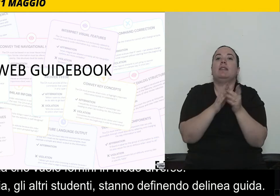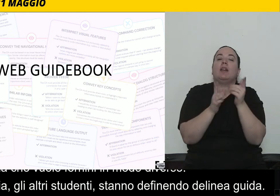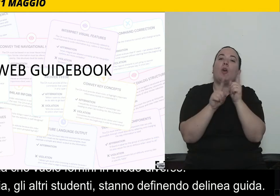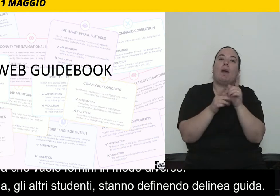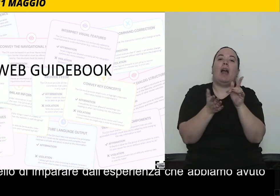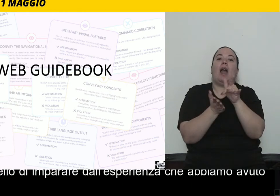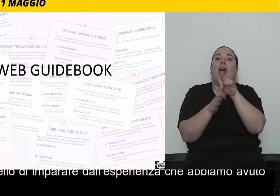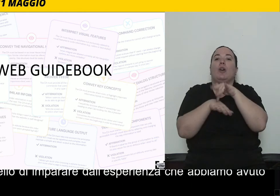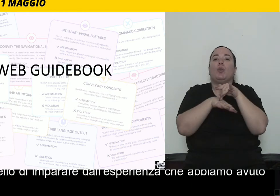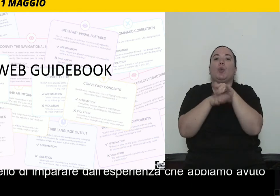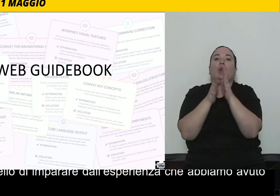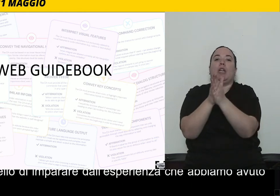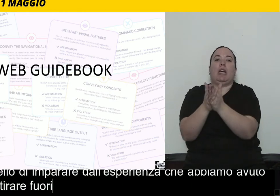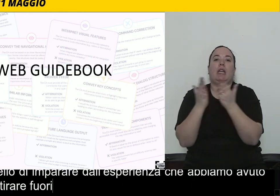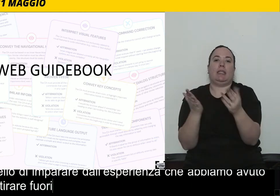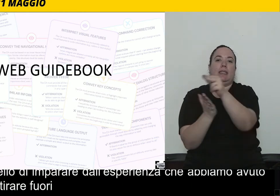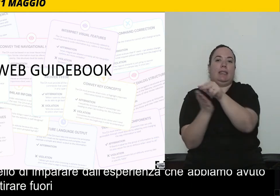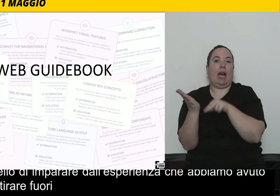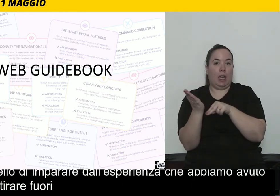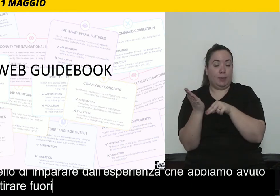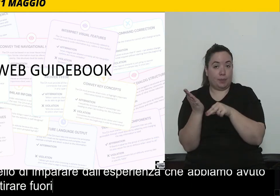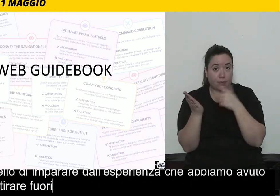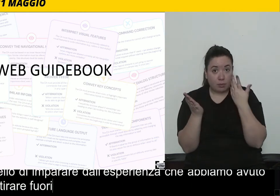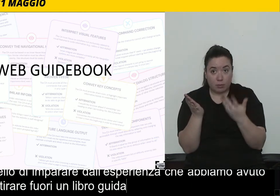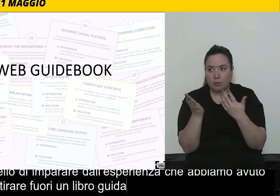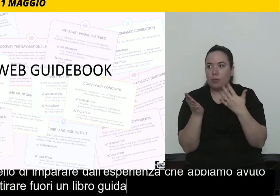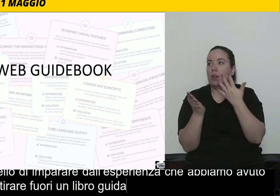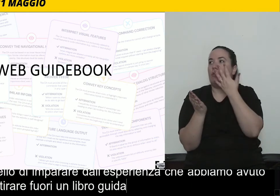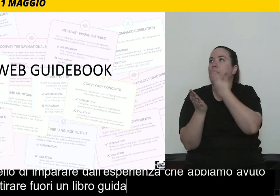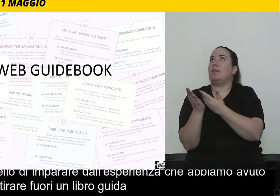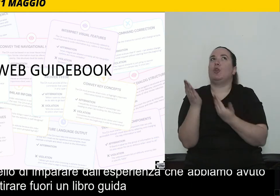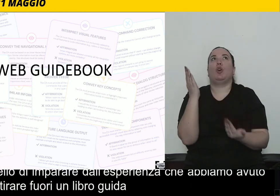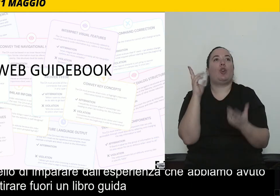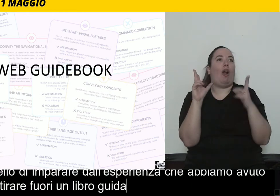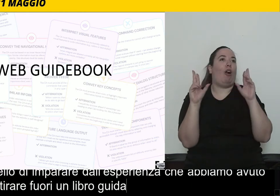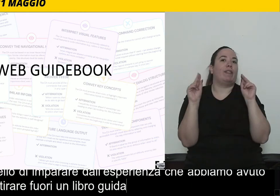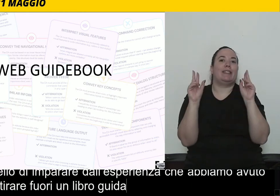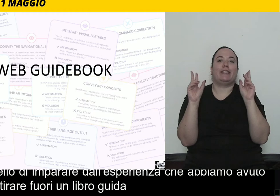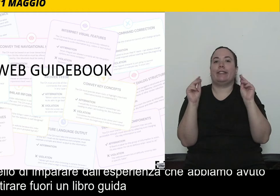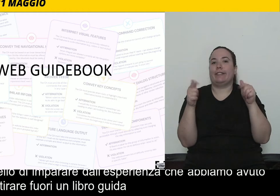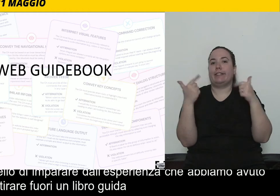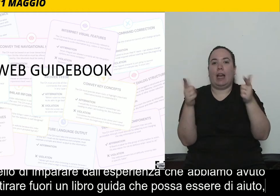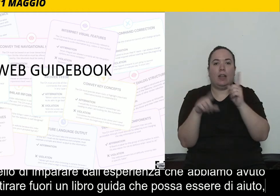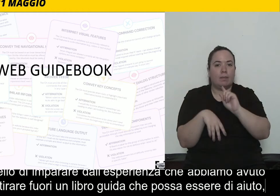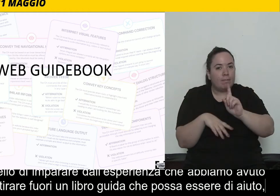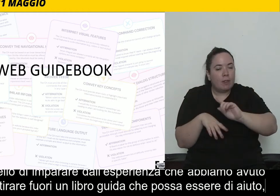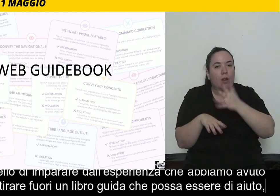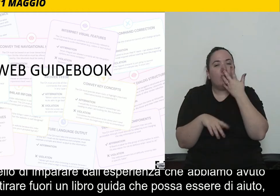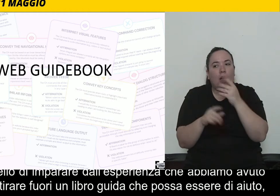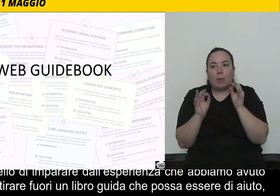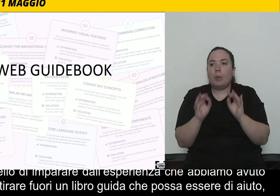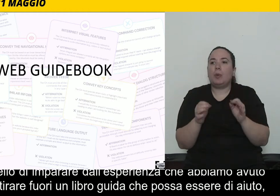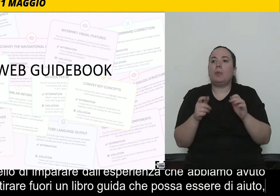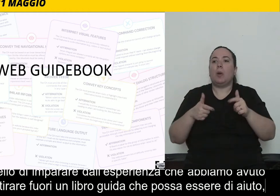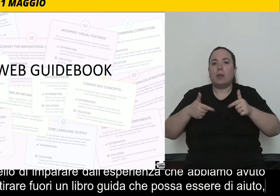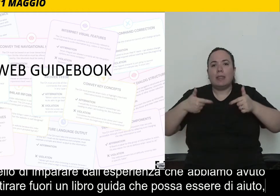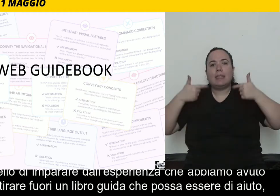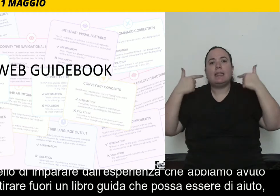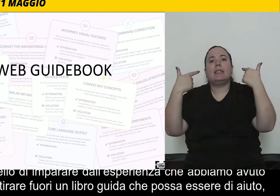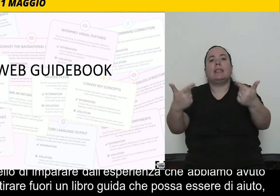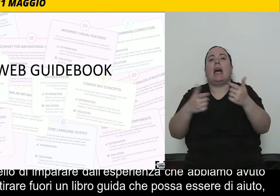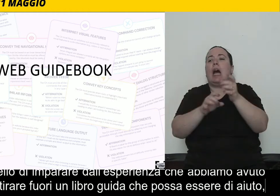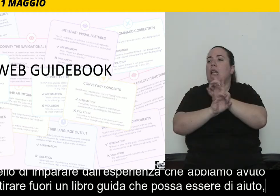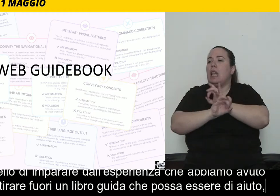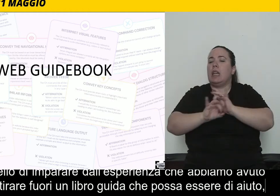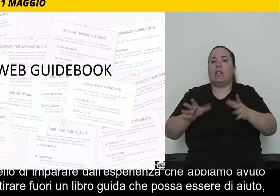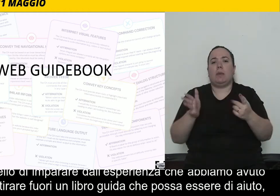essere davvero di aiuto, non perché vogliamo proporre nuove linee guida, ma perché vogliamo mettere a disposizione degli altri l'esperienza